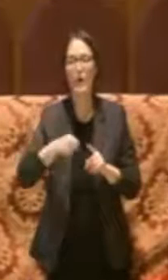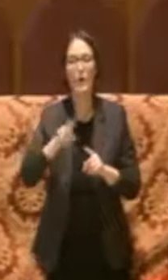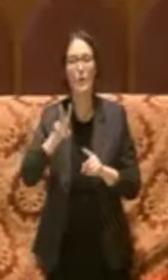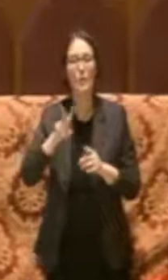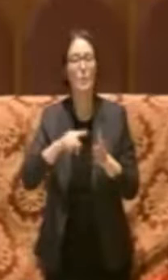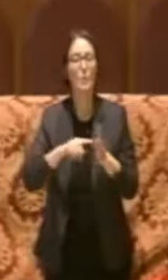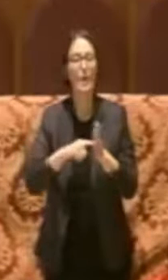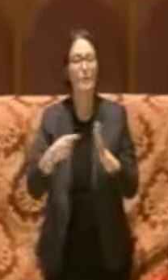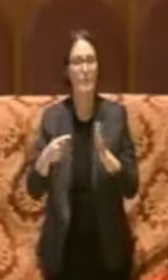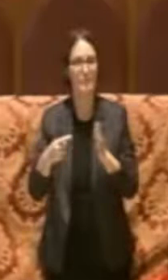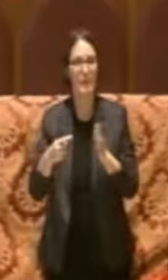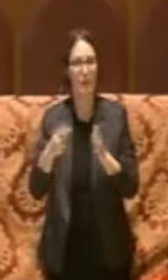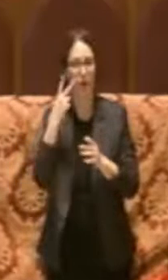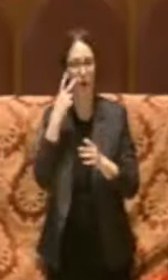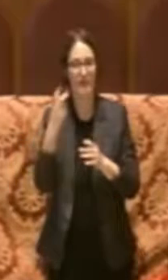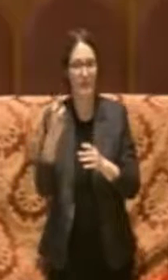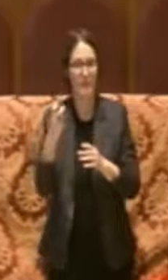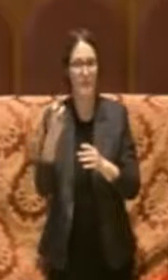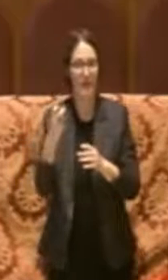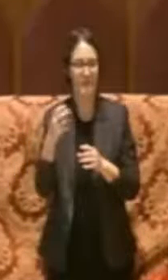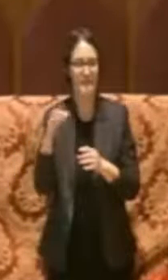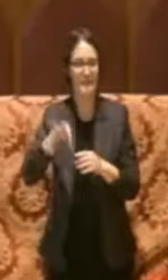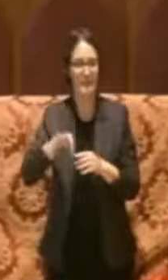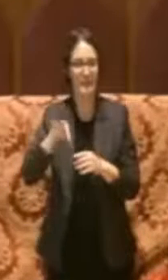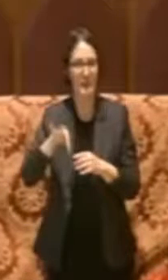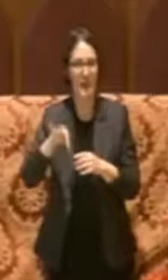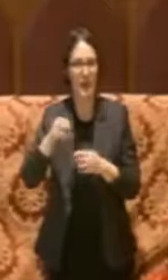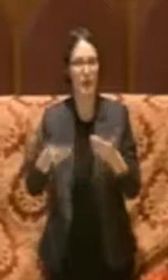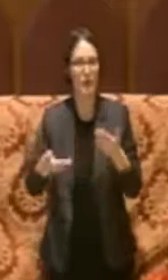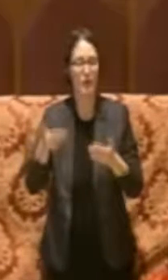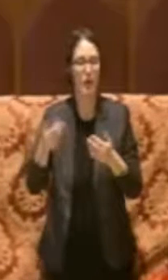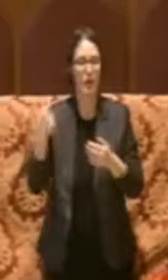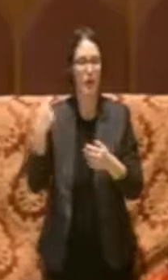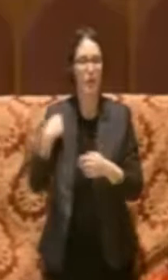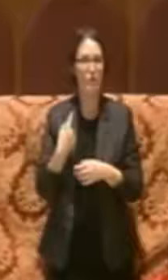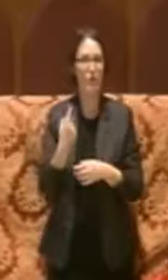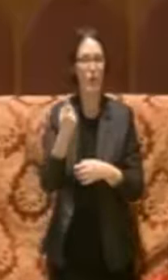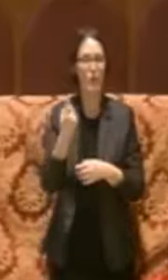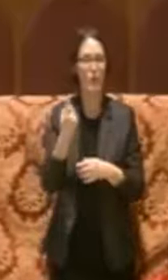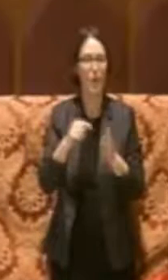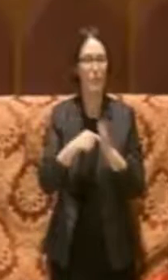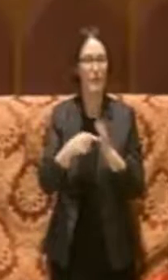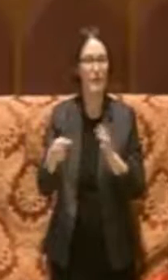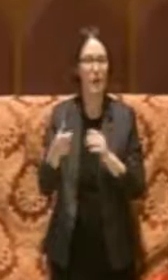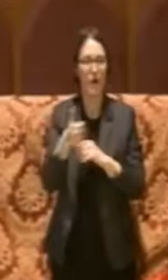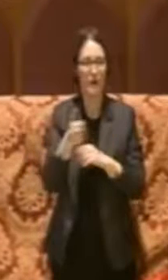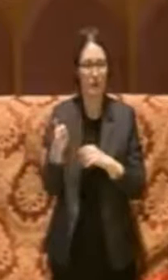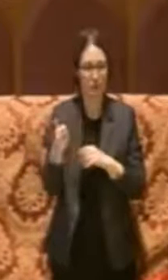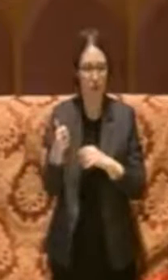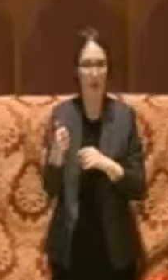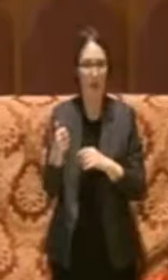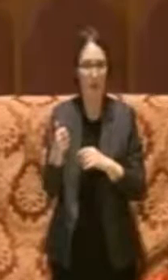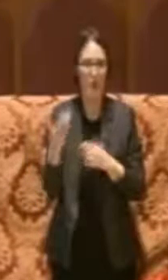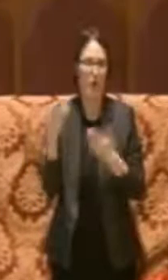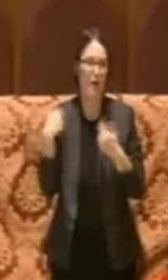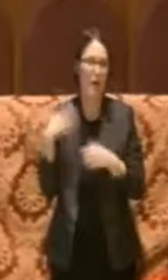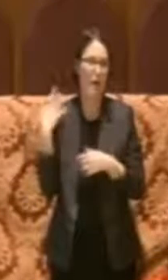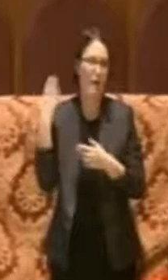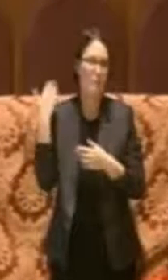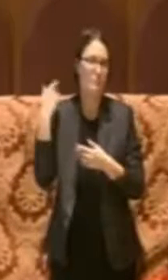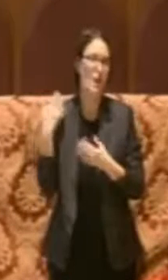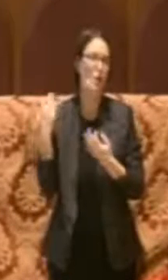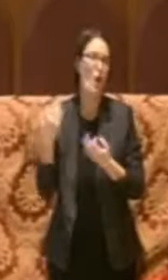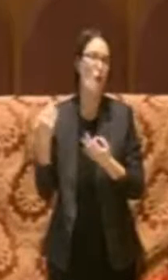canone a fronte del milione cento che era la norma prima